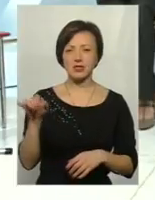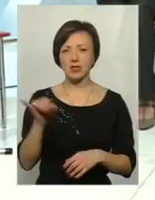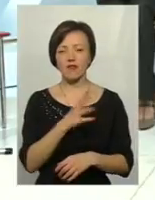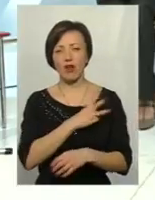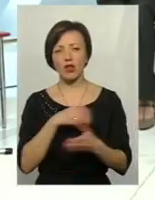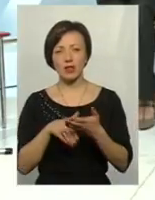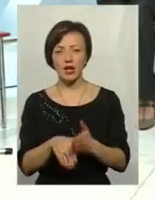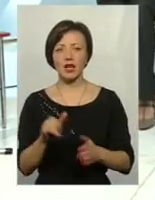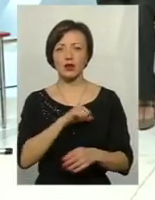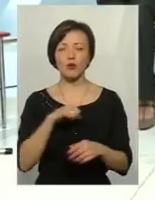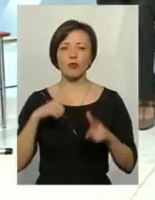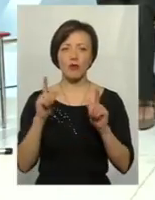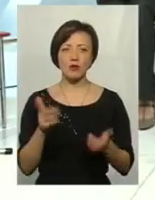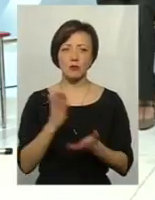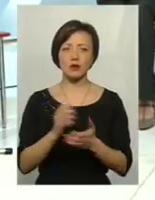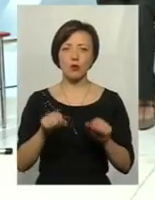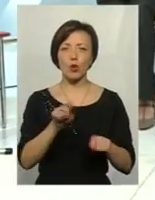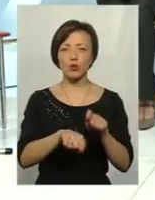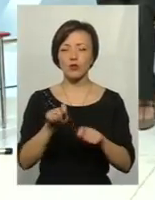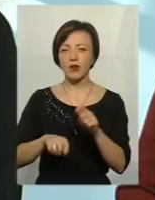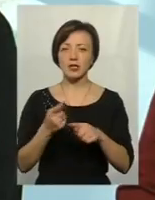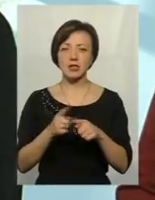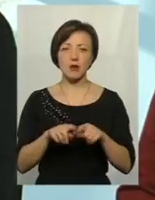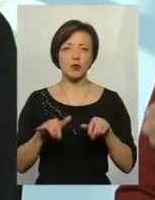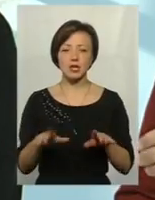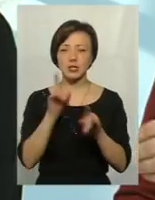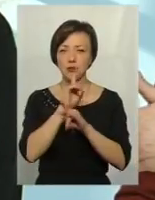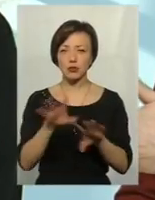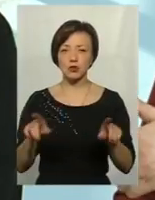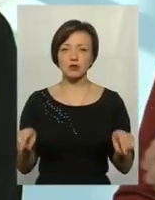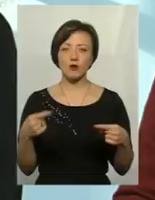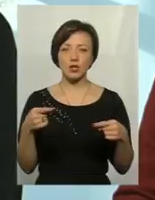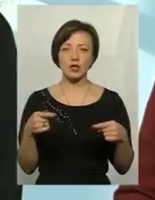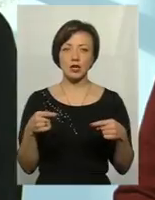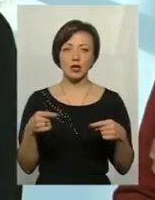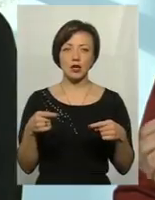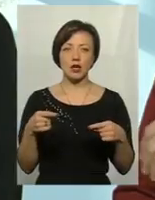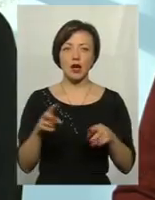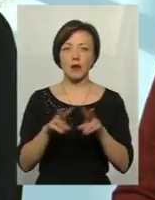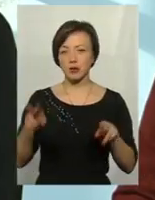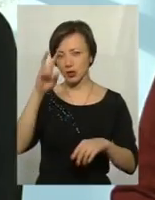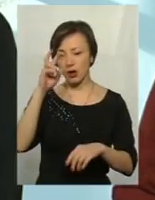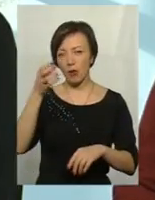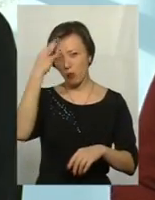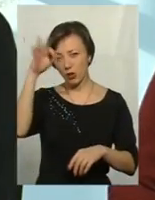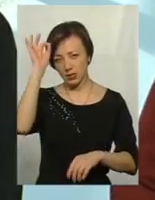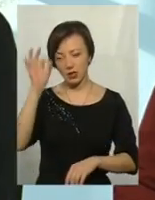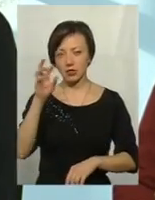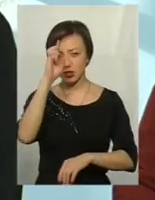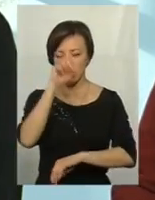волонтери, і добровольці будуть мати змогу контролювати цей процес, а не буде створитися прототип поліцейської держави, де поліцейські будуть